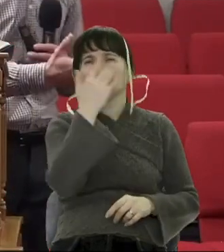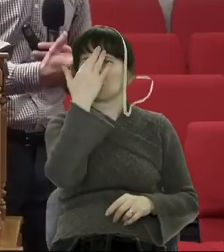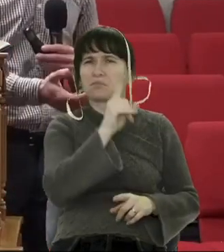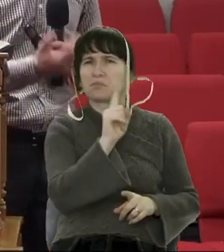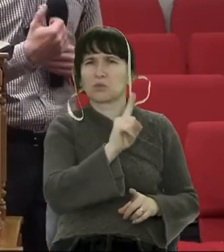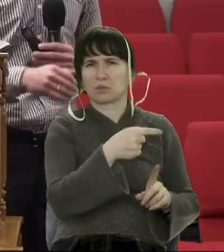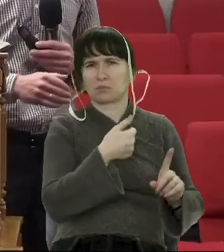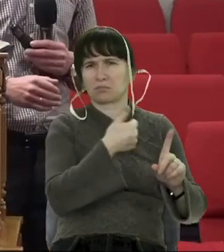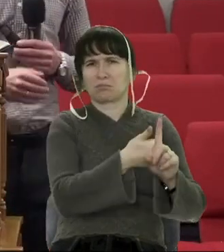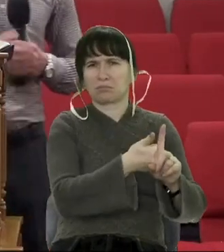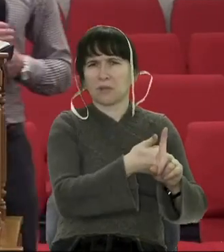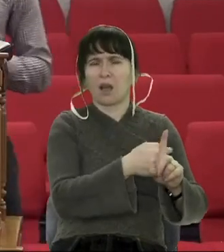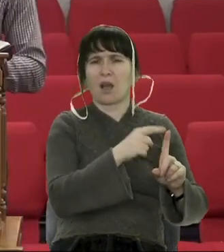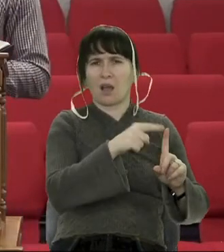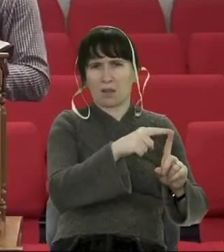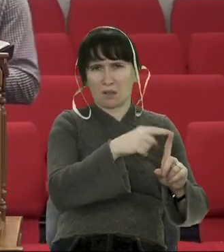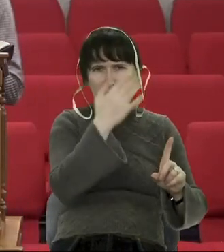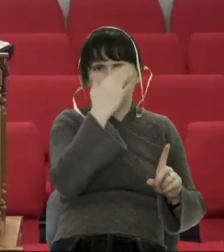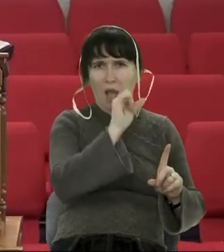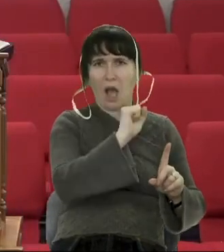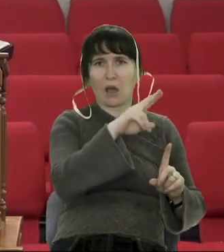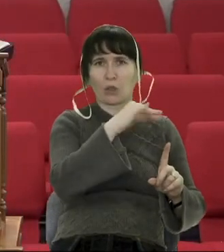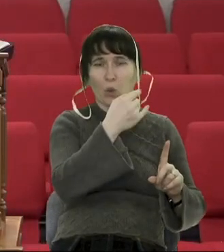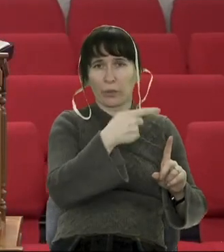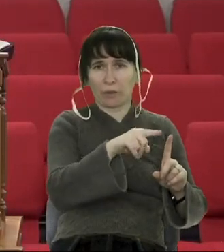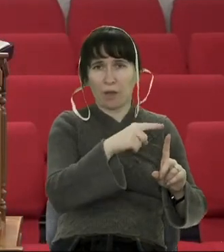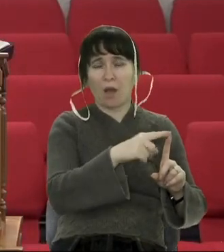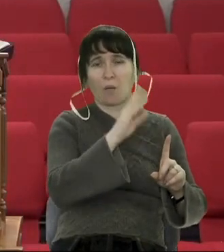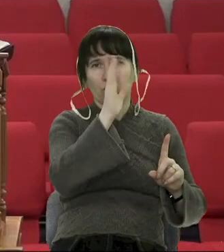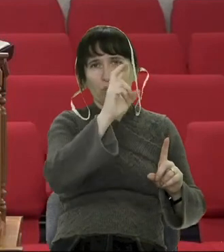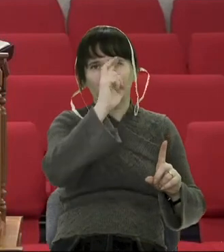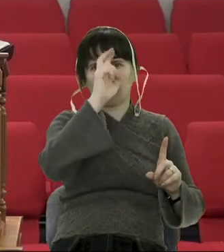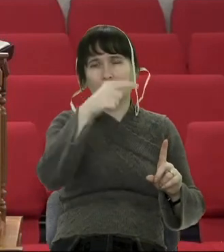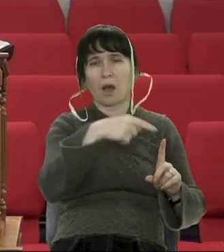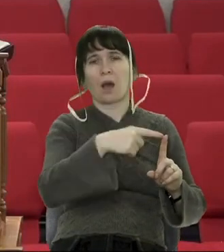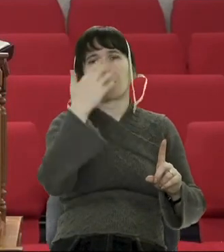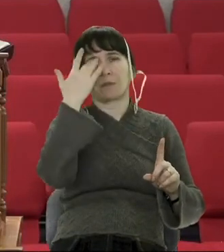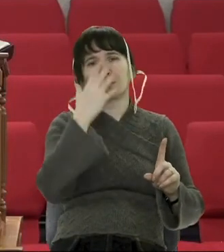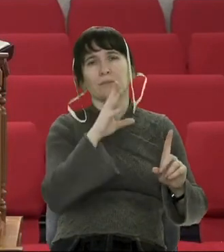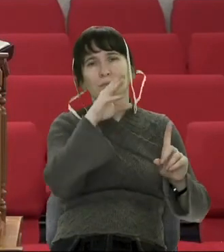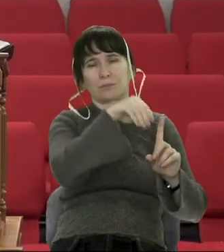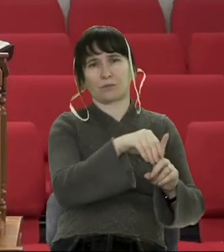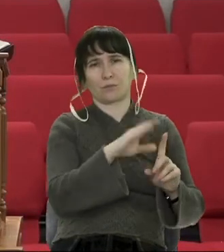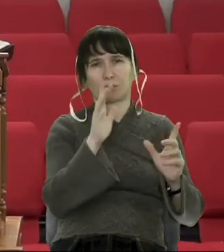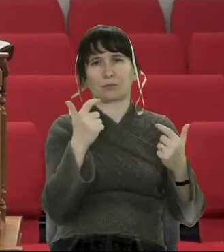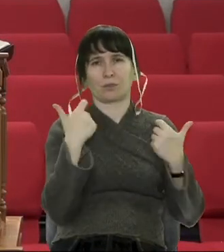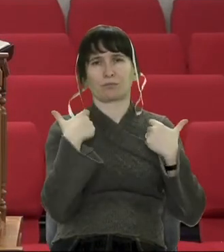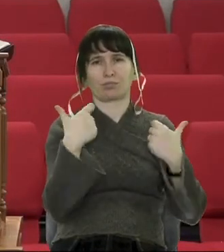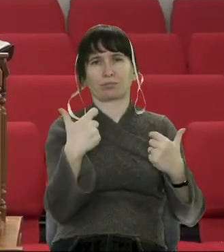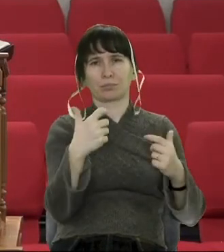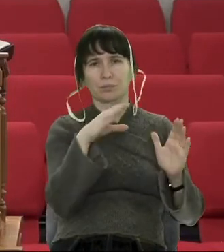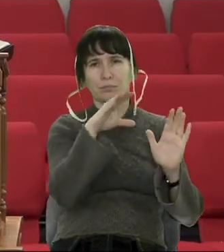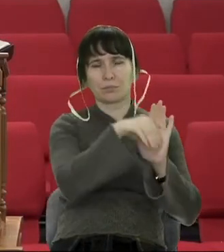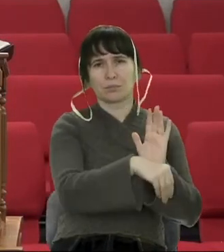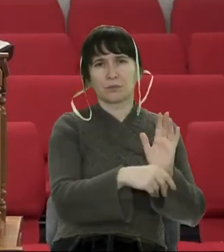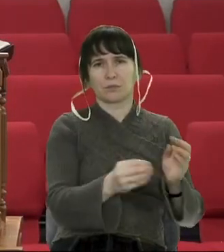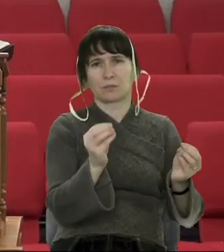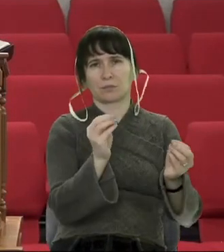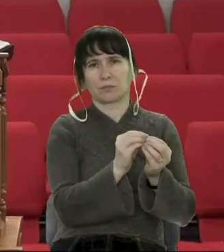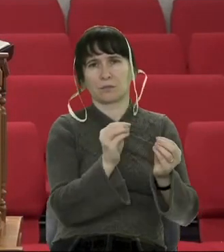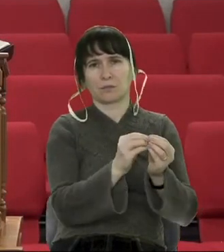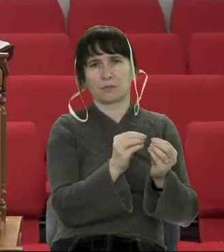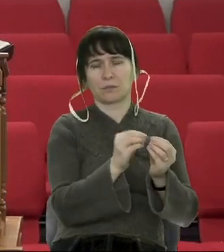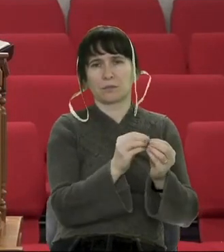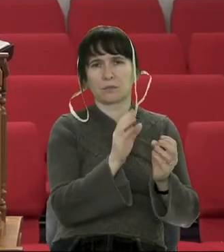що Адонію зроблять царем. І він ще там багато прослужить. При такому, знаєте, при пагонах, як сказати. Певну владу